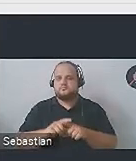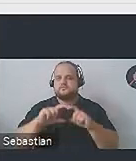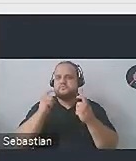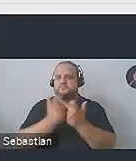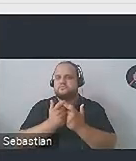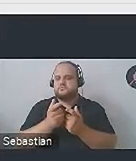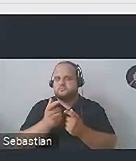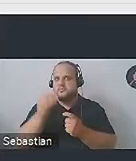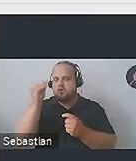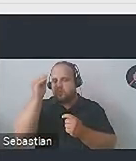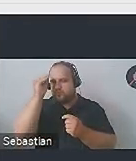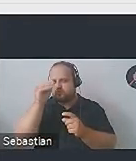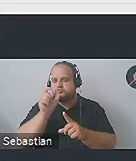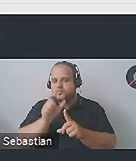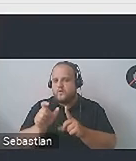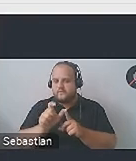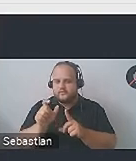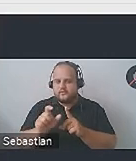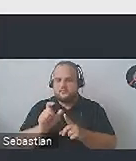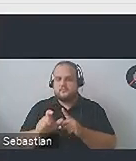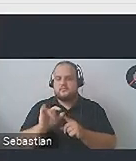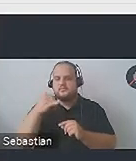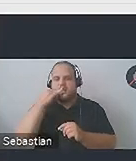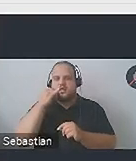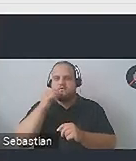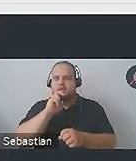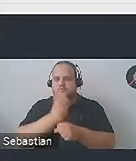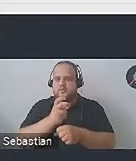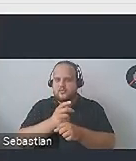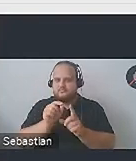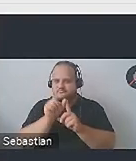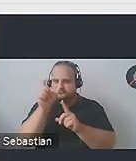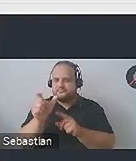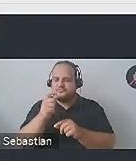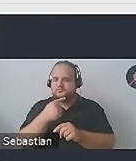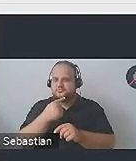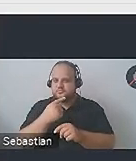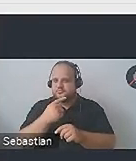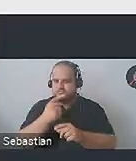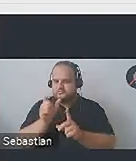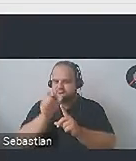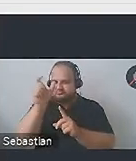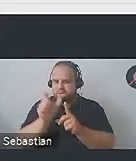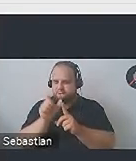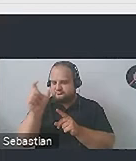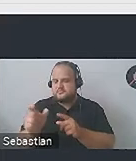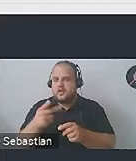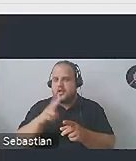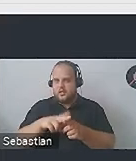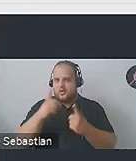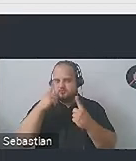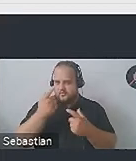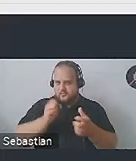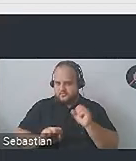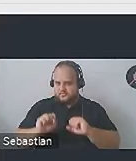słowniki i autouzupełnianie. Jak w telefonie nam się autouzupełniają słowa. Dla nas może to jest czasem irytujące, ale dla osoby z